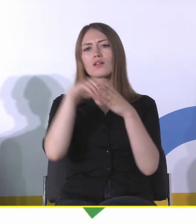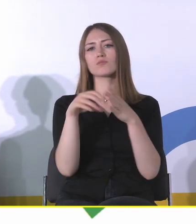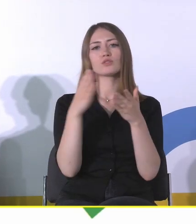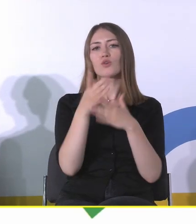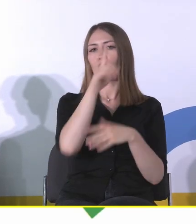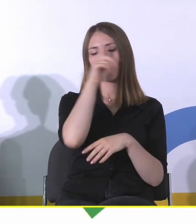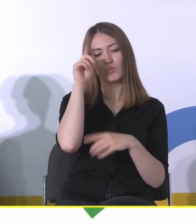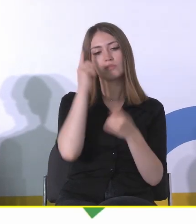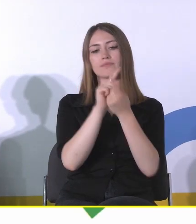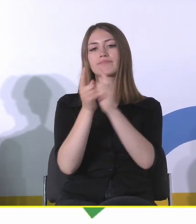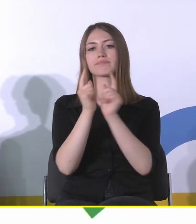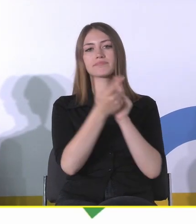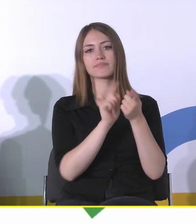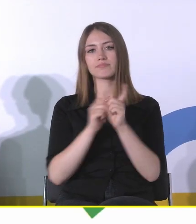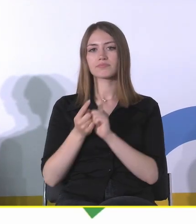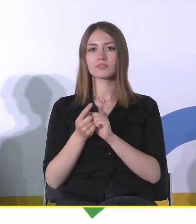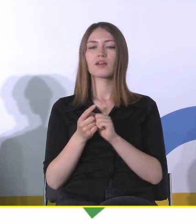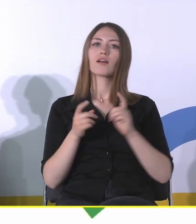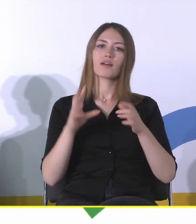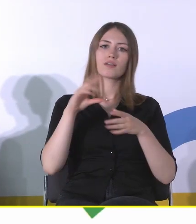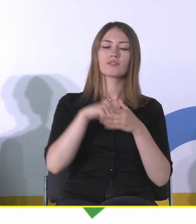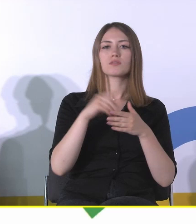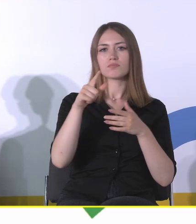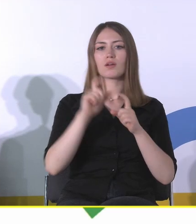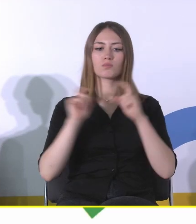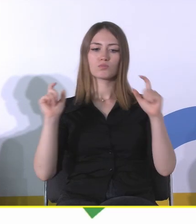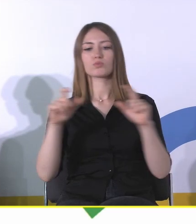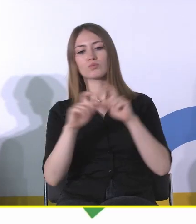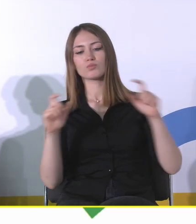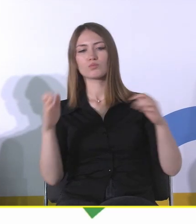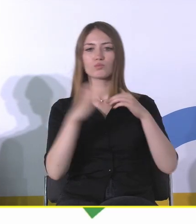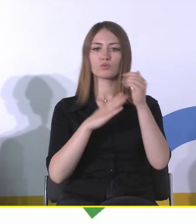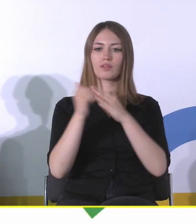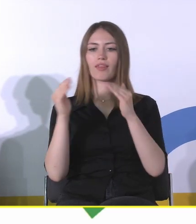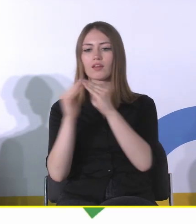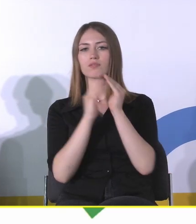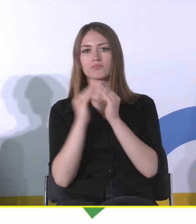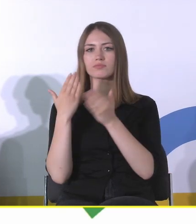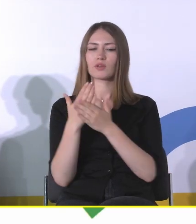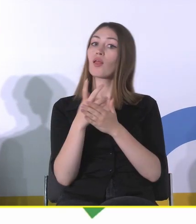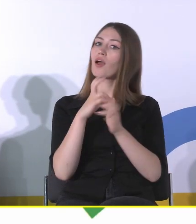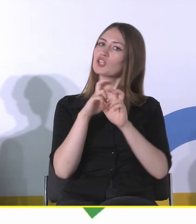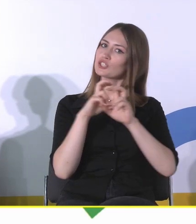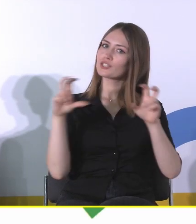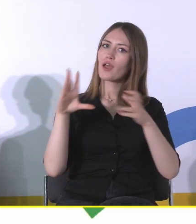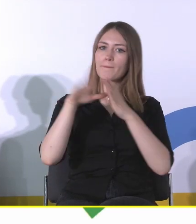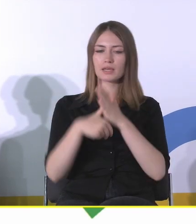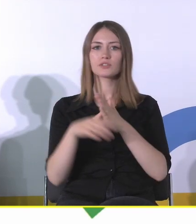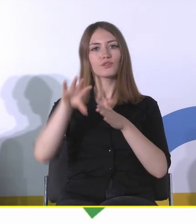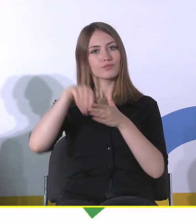nagromadzenia infrastruktury różnego typu? Czy też jednak miasto jest przede wszystkim